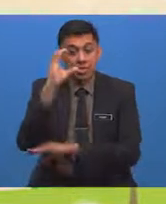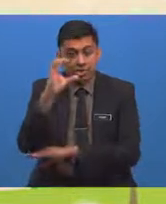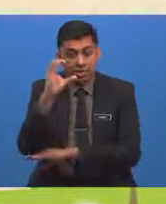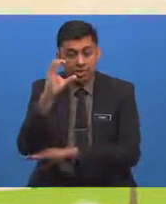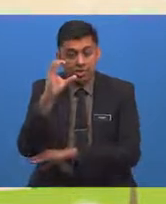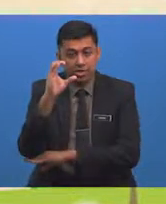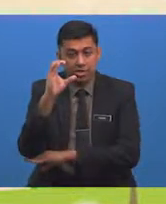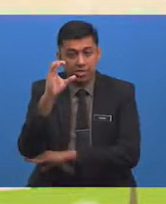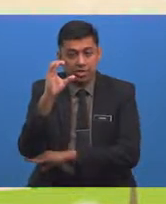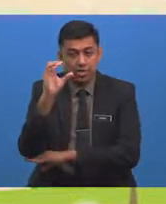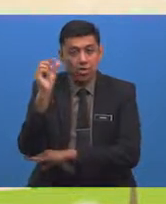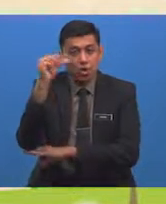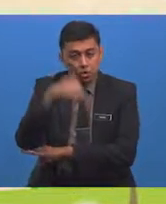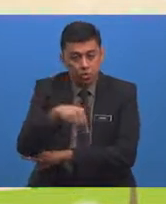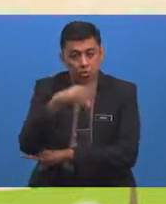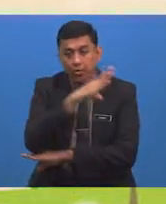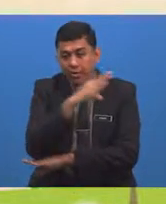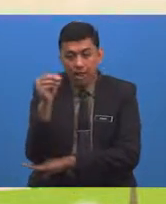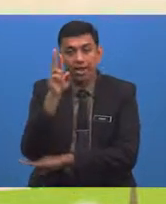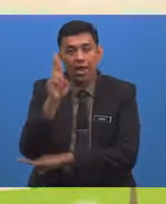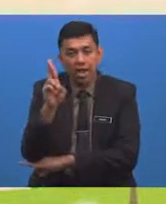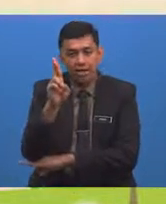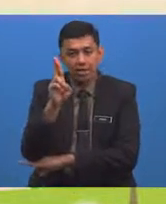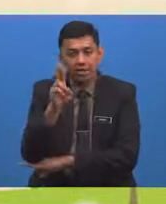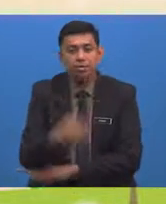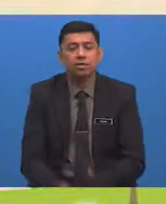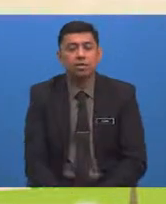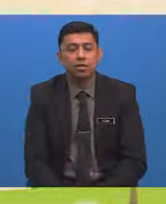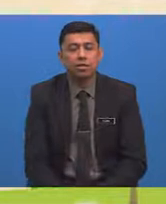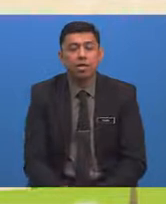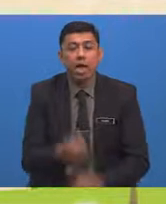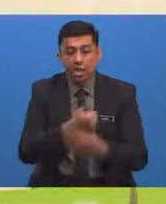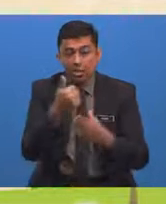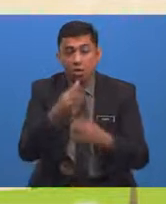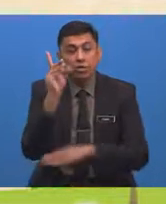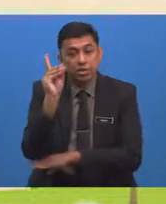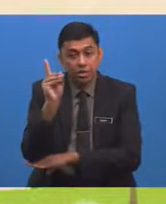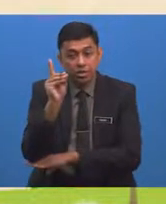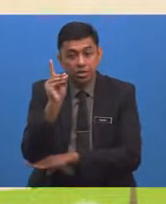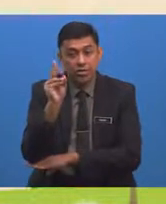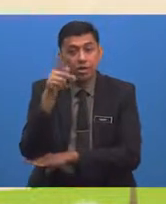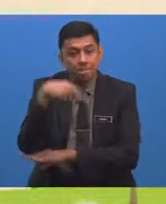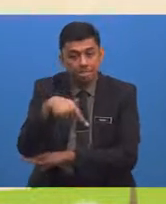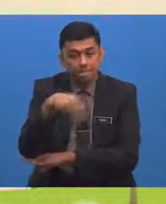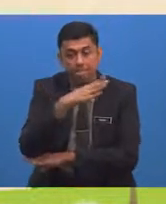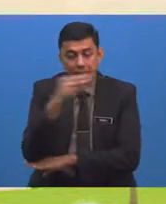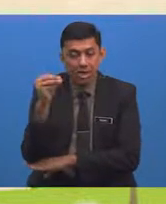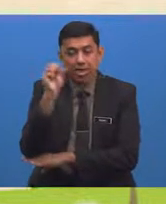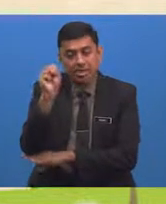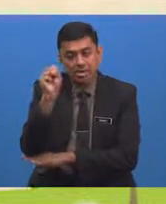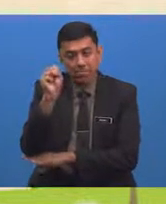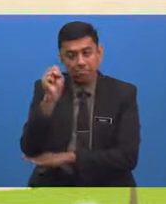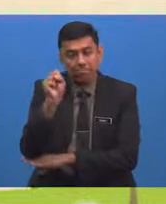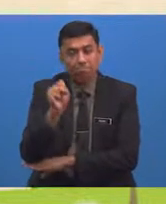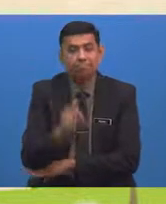C Q Dan R Dan D B Dan